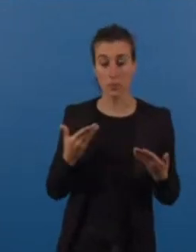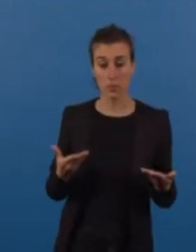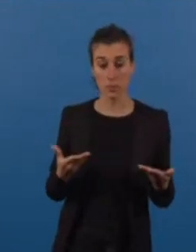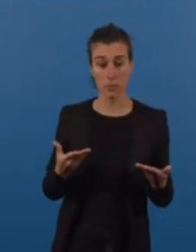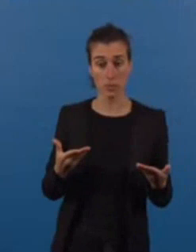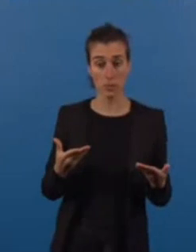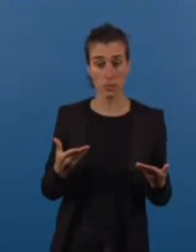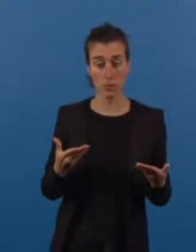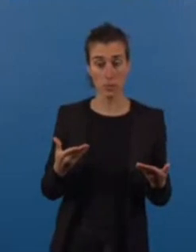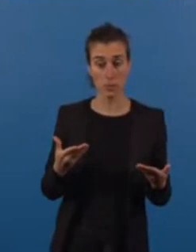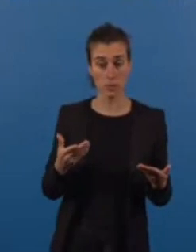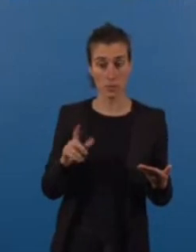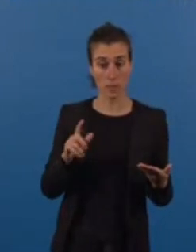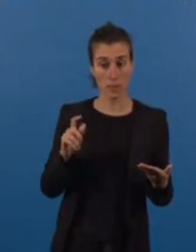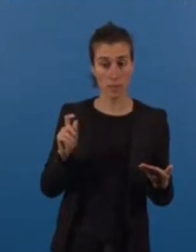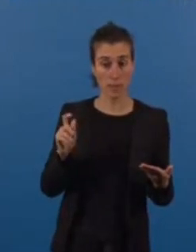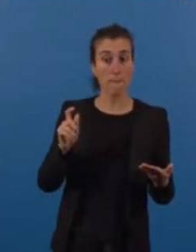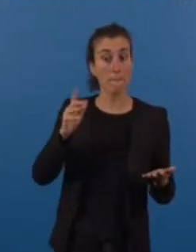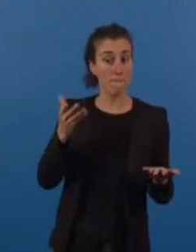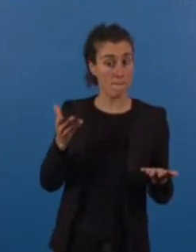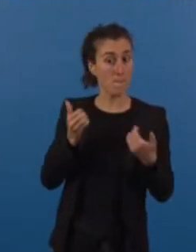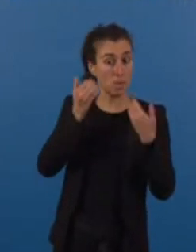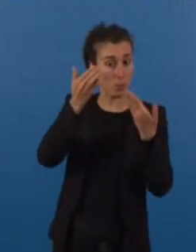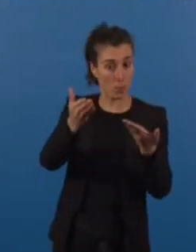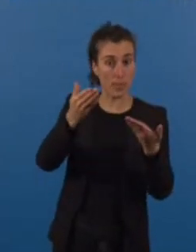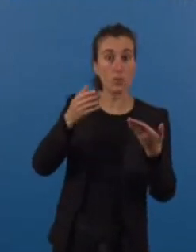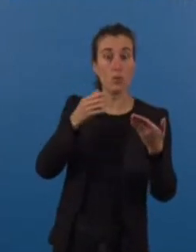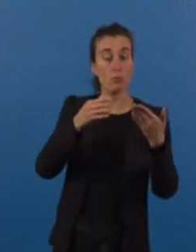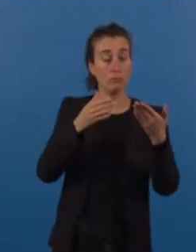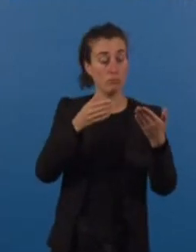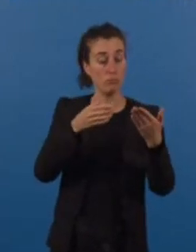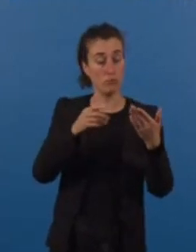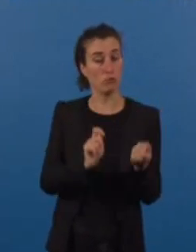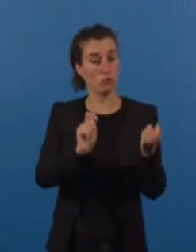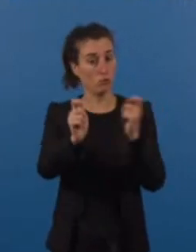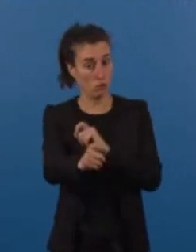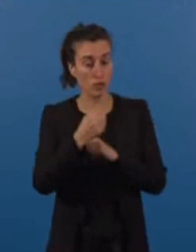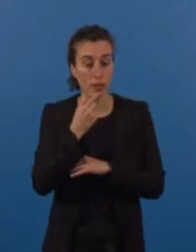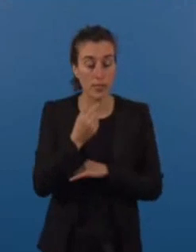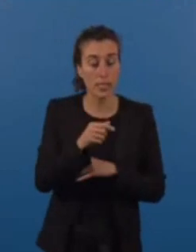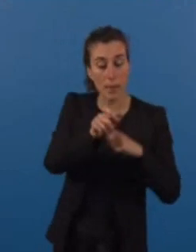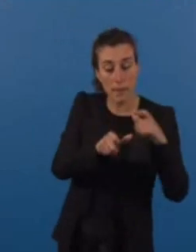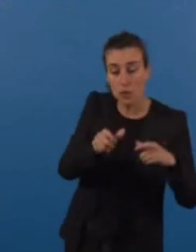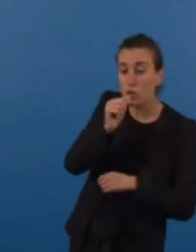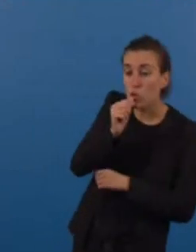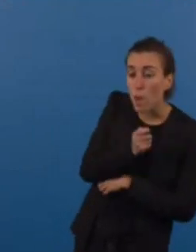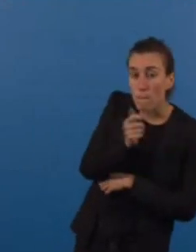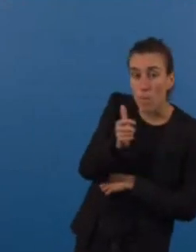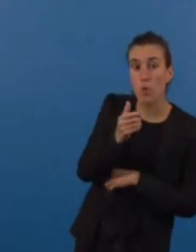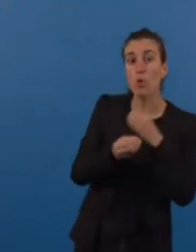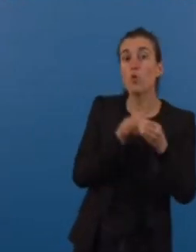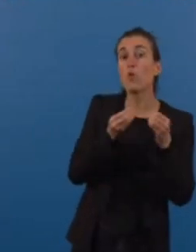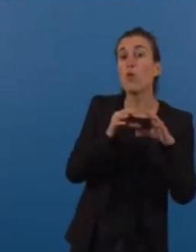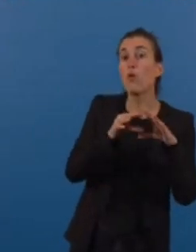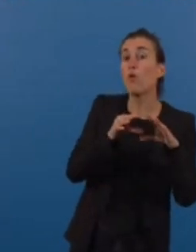proposition. Concrètement, avec cette réforme, les plus petits consommateurs et les plus petits ménages vont connaître une stabilisation,